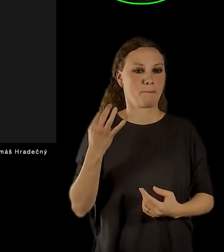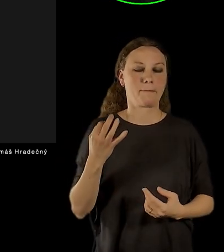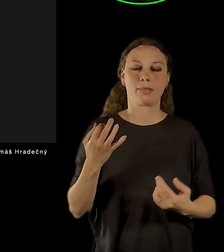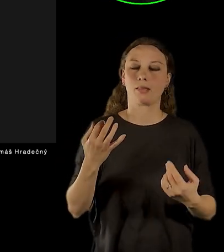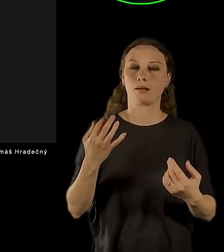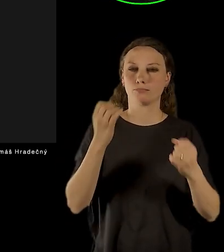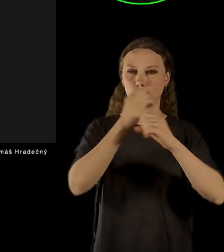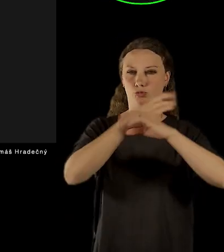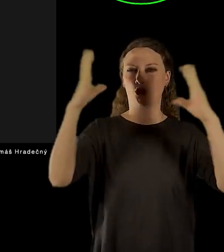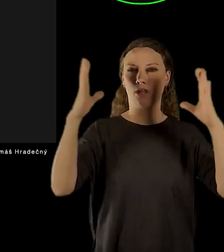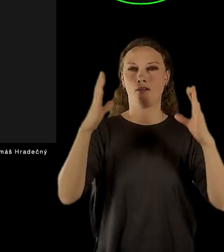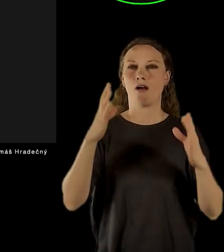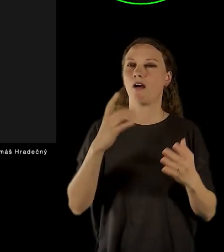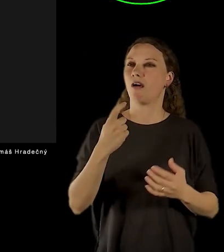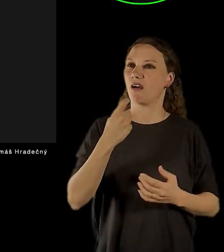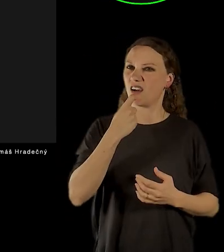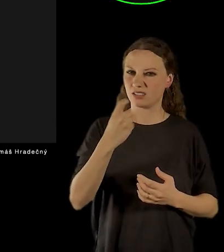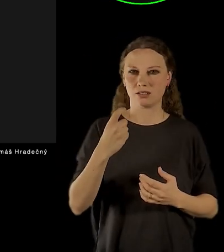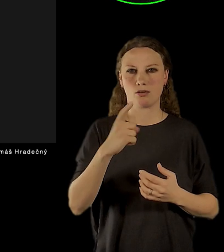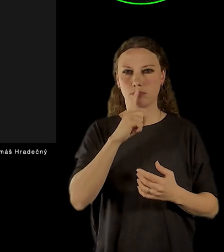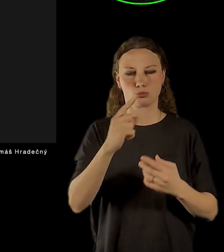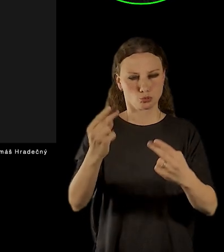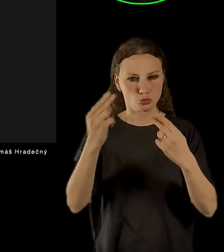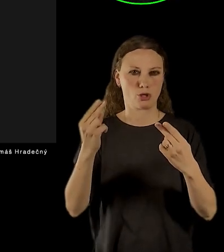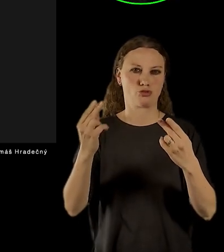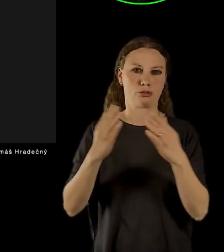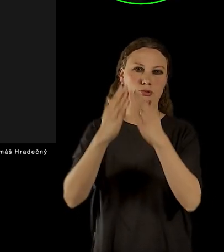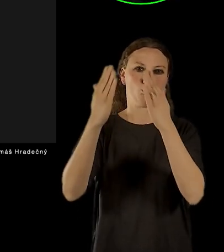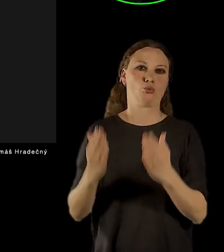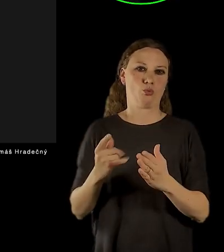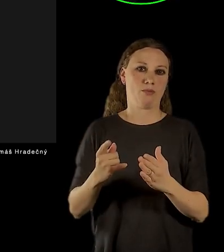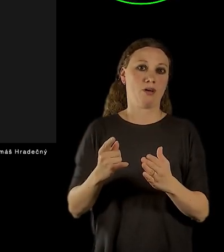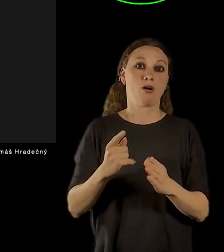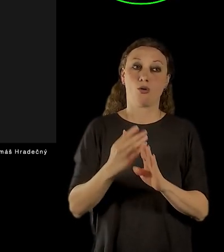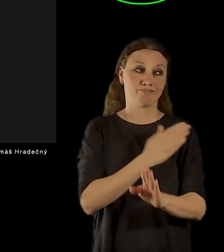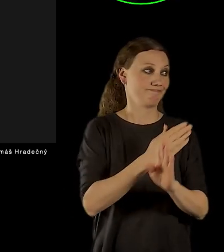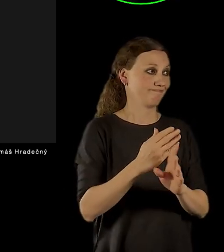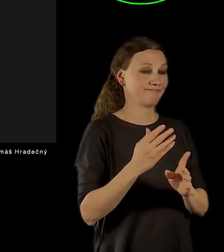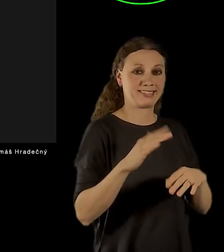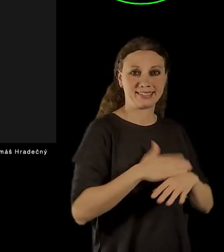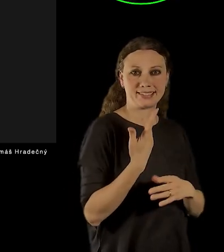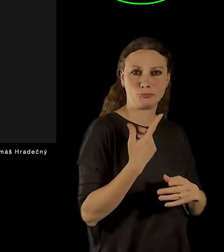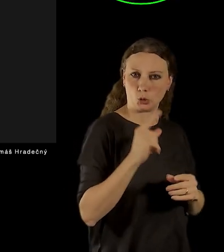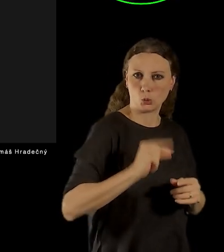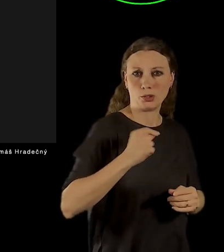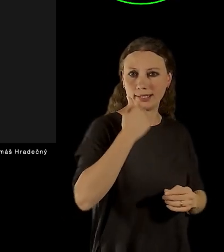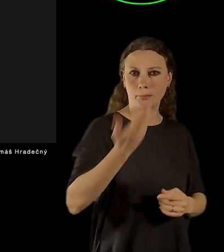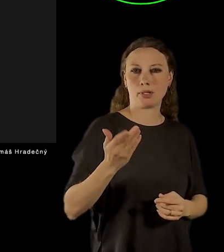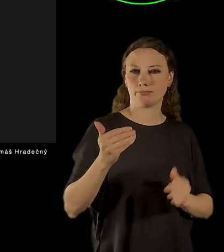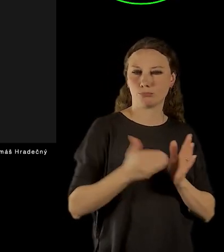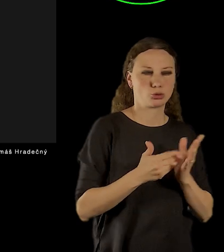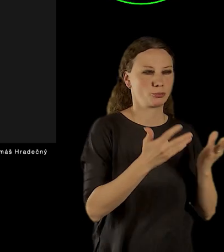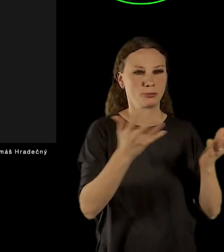která nám tady dlouhá leta chybí, ale ten dům, to je takový